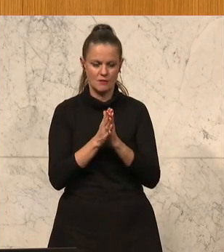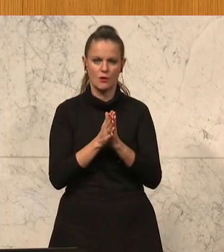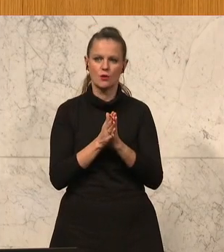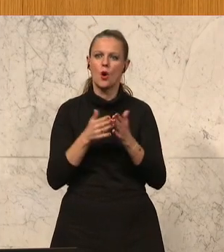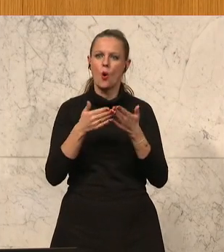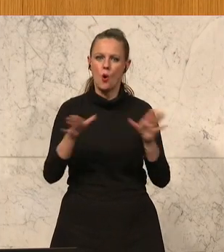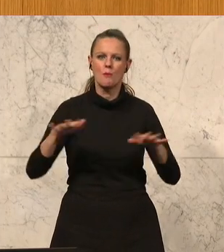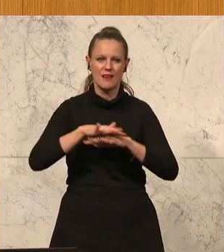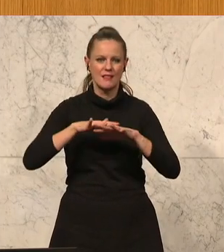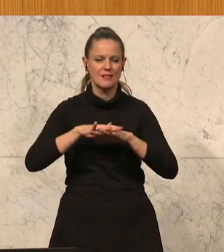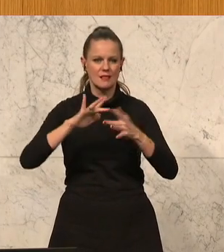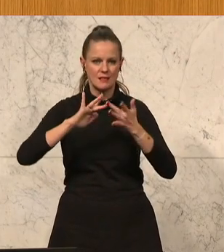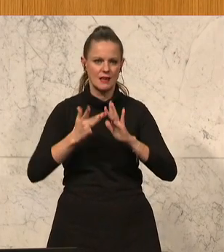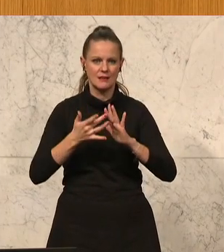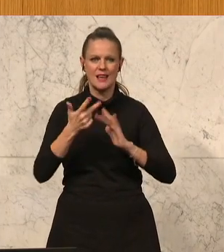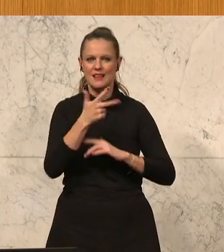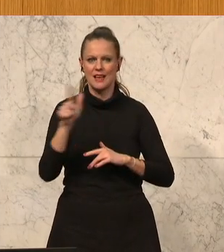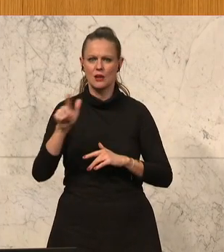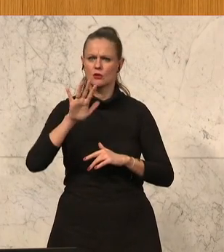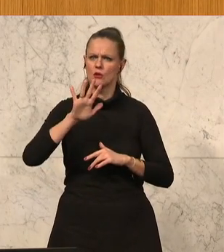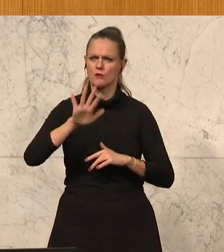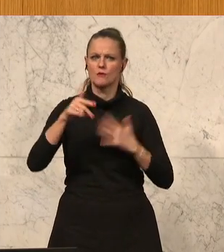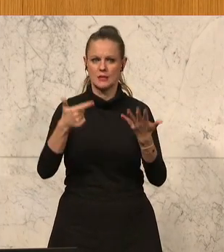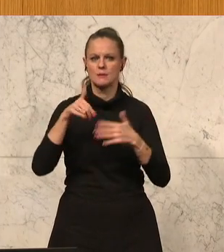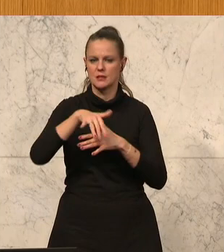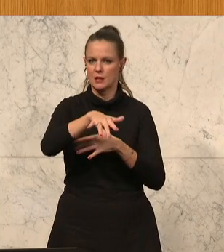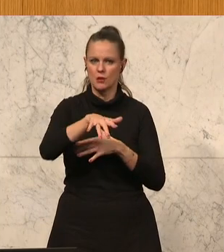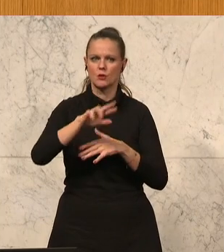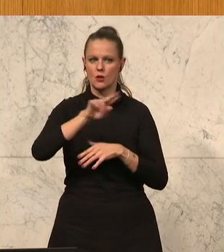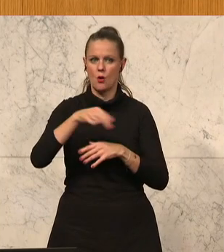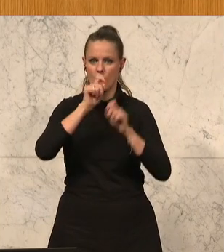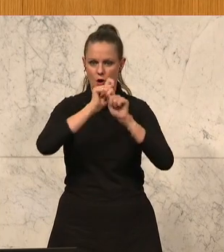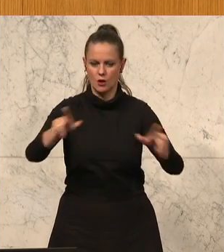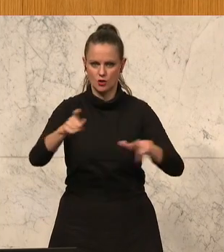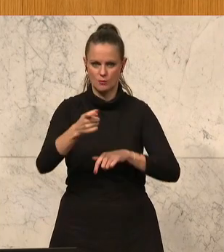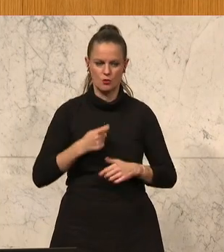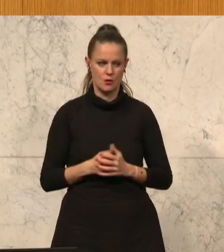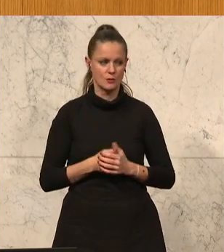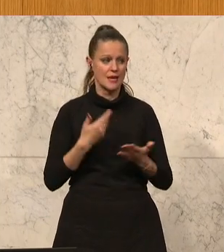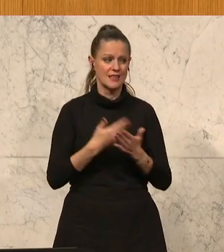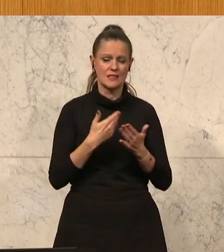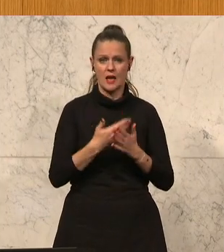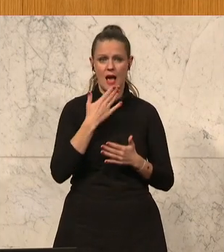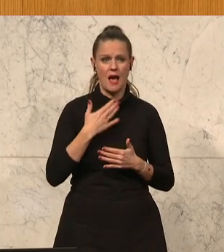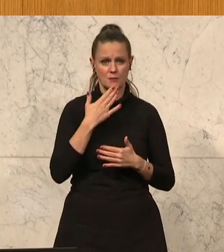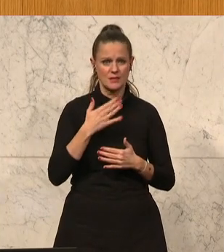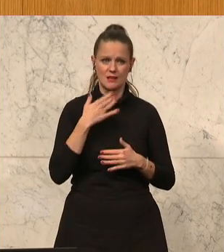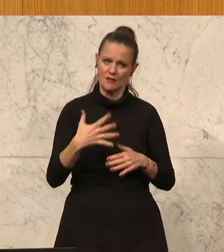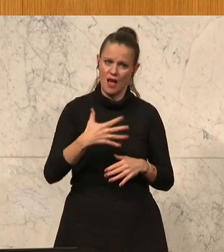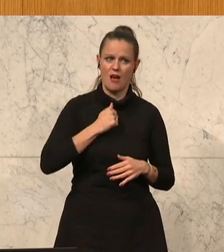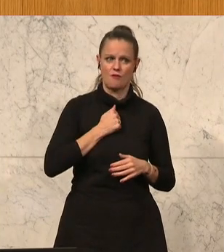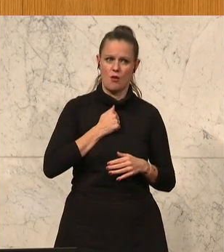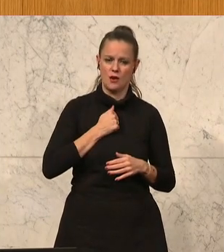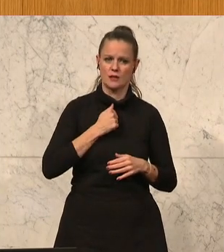Open-Net-Ausschreibung in Höhe von 375 Millionen ausgeschrieben. Wir setzen hier also bewusst auf ein Erfolgsmodell.